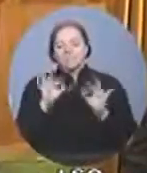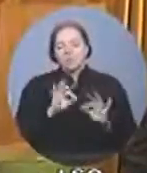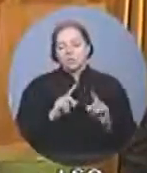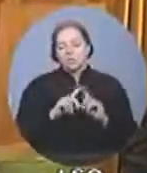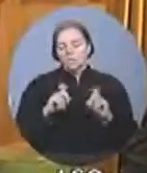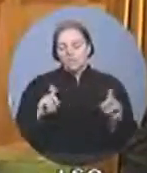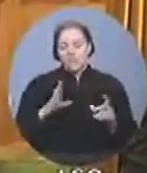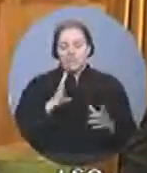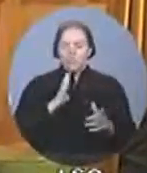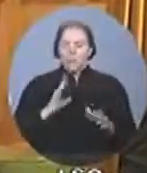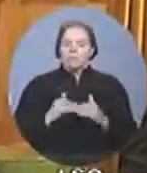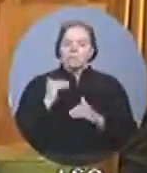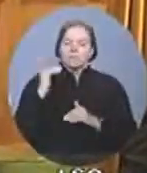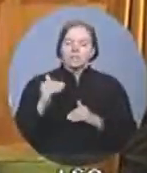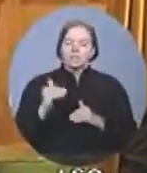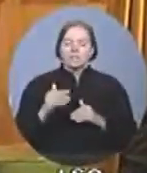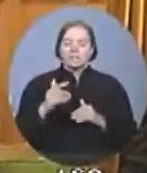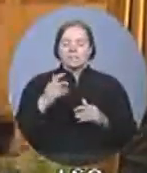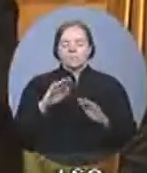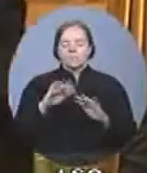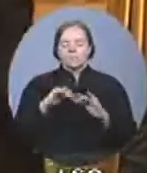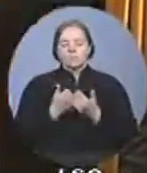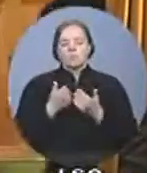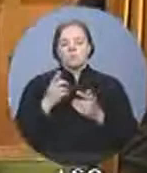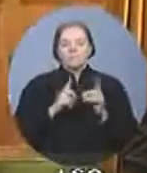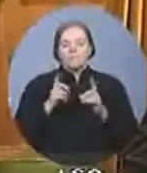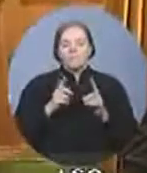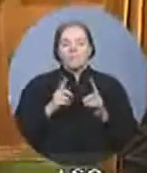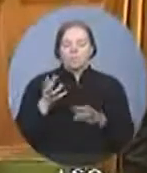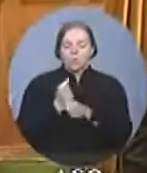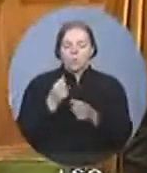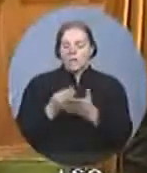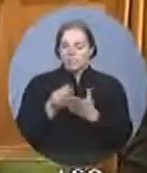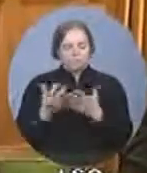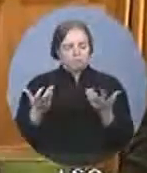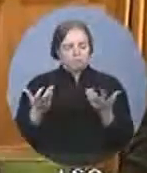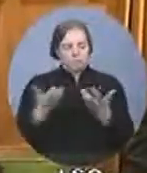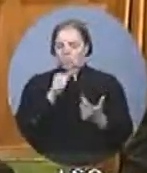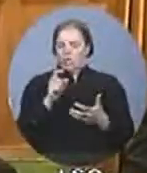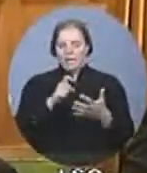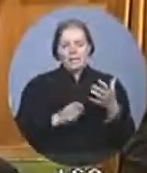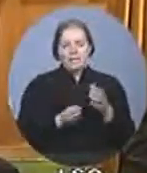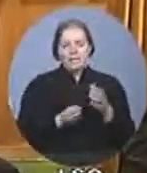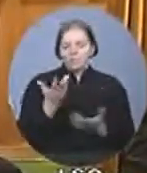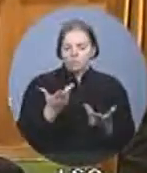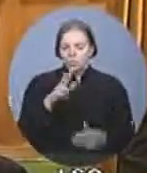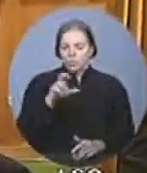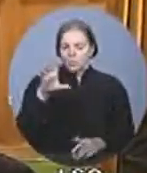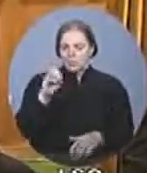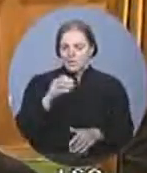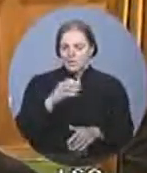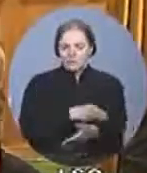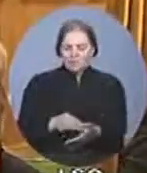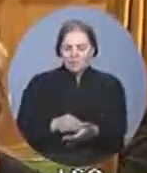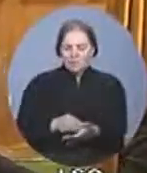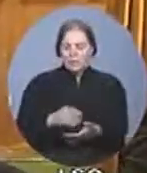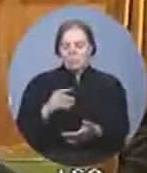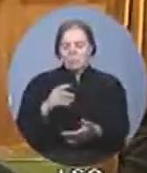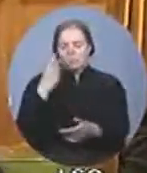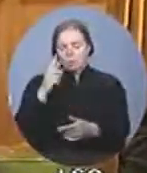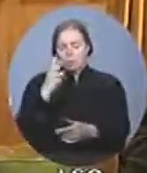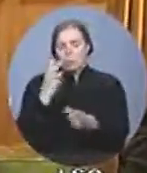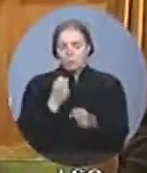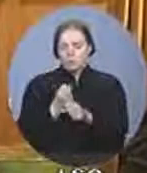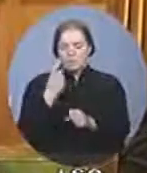des événements qui recevront une subvention en 2010 ne respectent pas ces prétendus critères. Et c'est pas 350 000 $ sur deux ans pour les